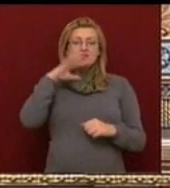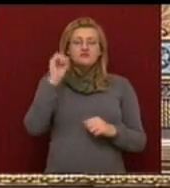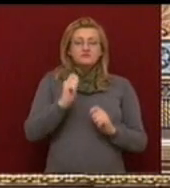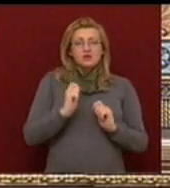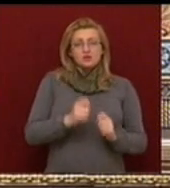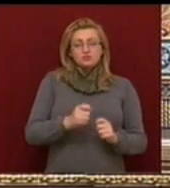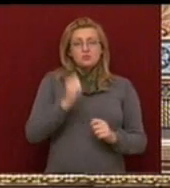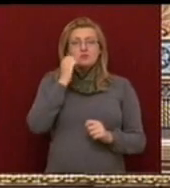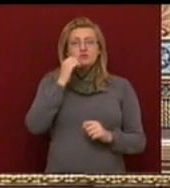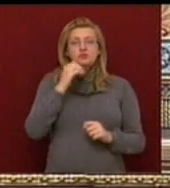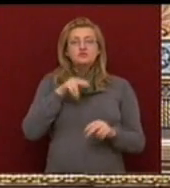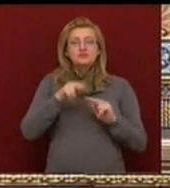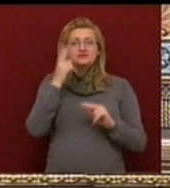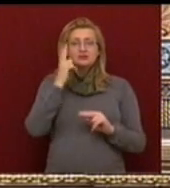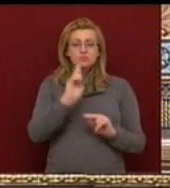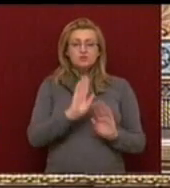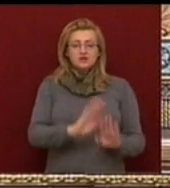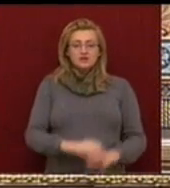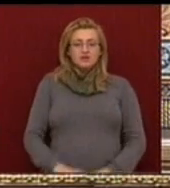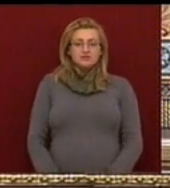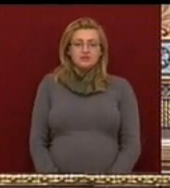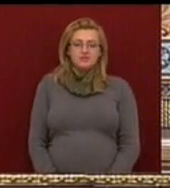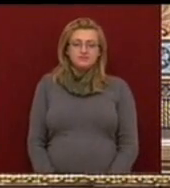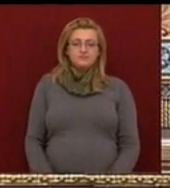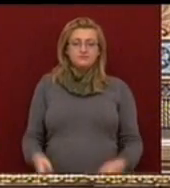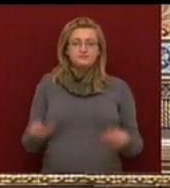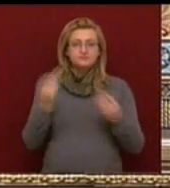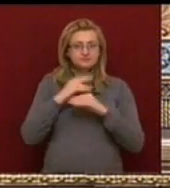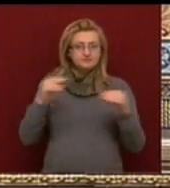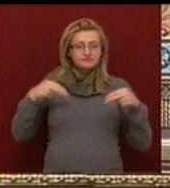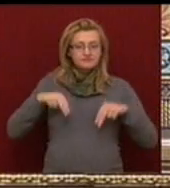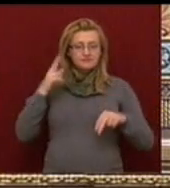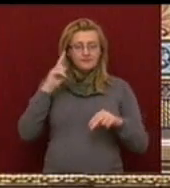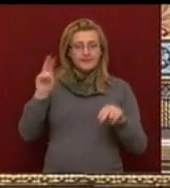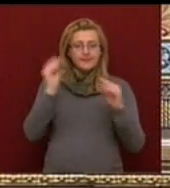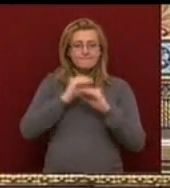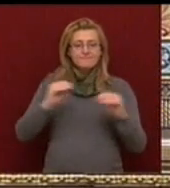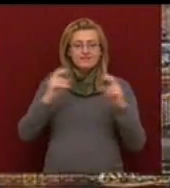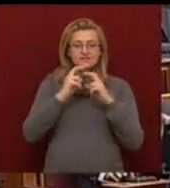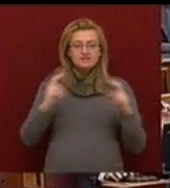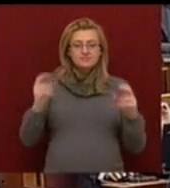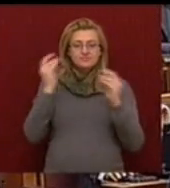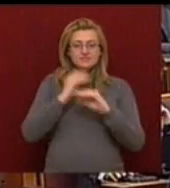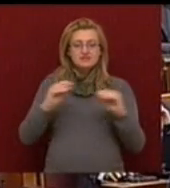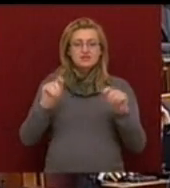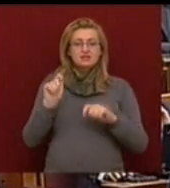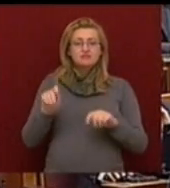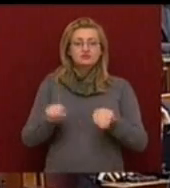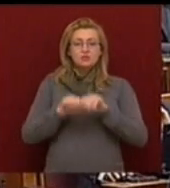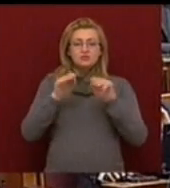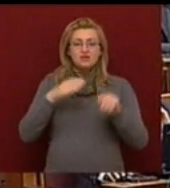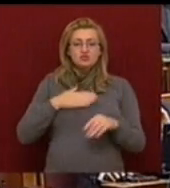Köszönöm szépen, tisztelt elnök úr, tisztelt ház, tisztelt képviselőtársam!